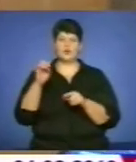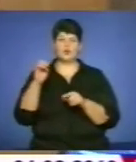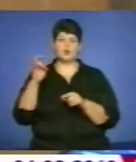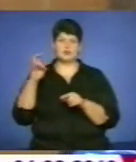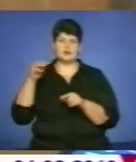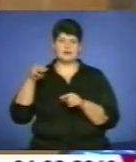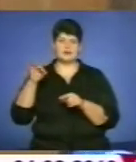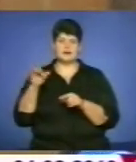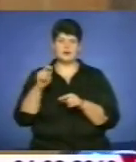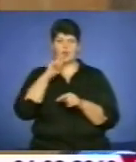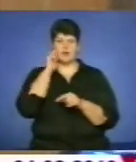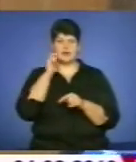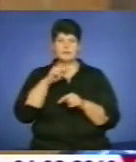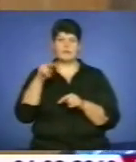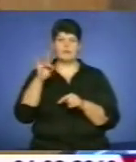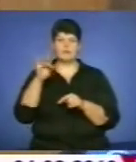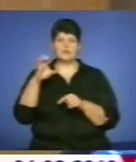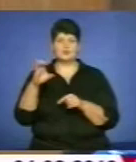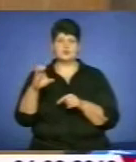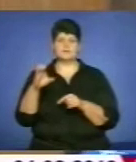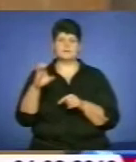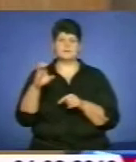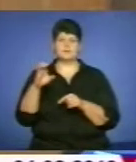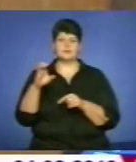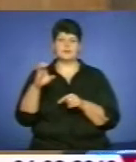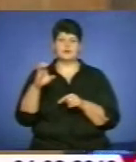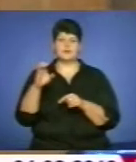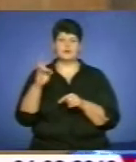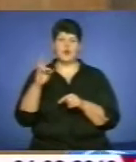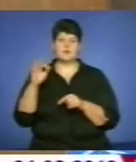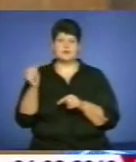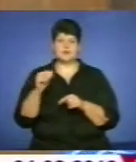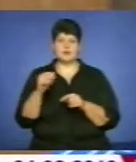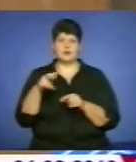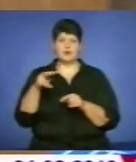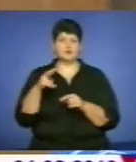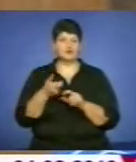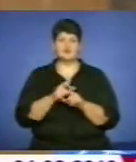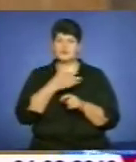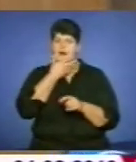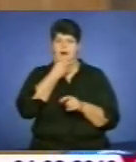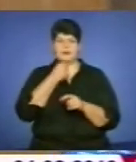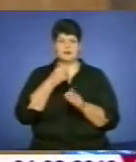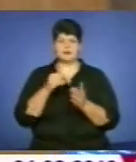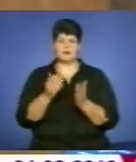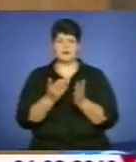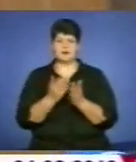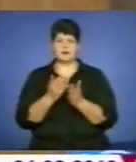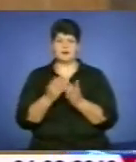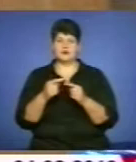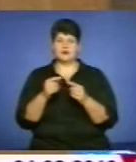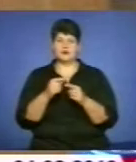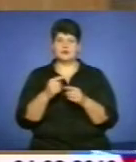вийшов на український, «Прус», «Памук», оці «Нобелівські лауреати», дуже гарна серія. Тому що молодь тепер